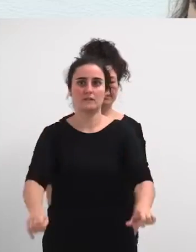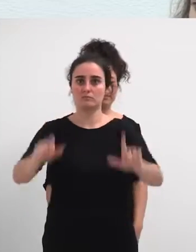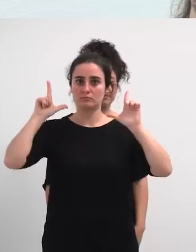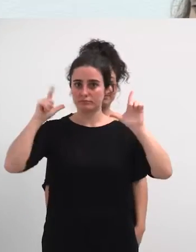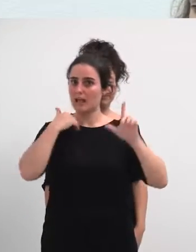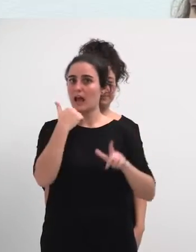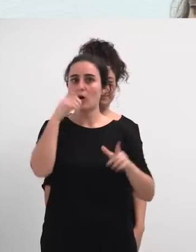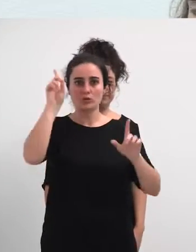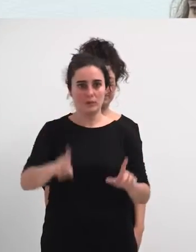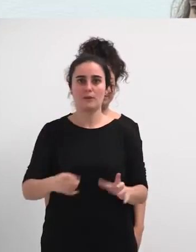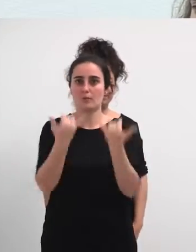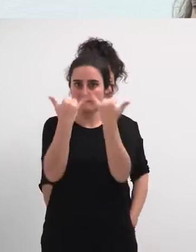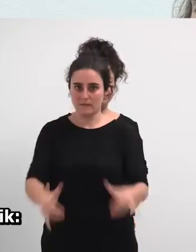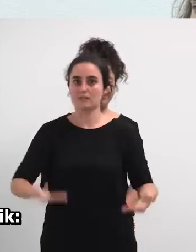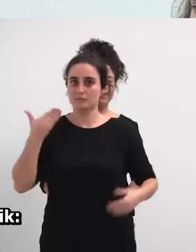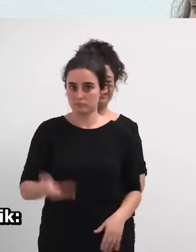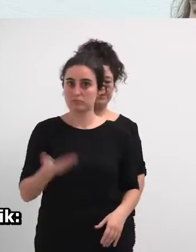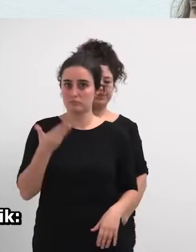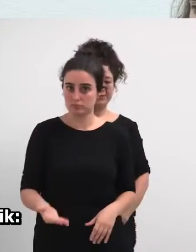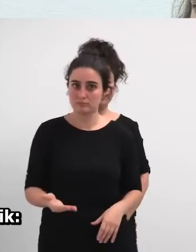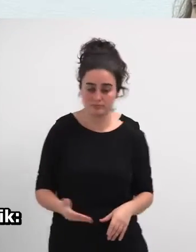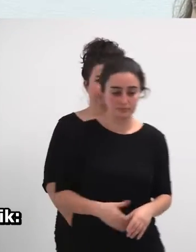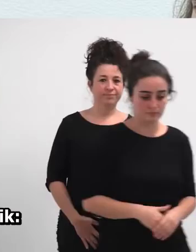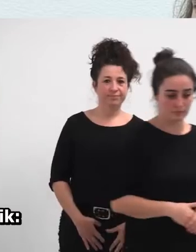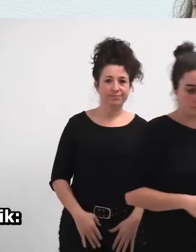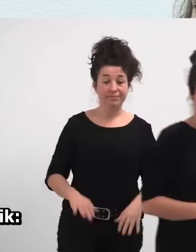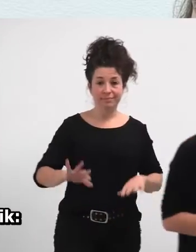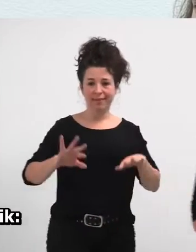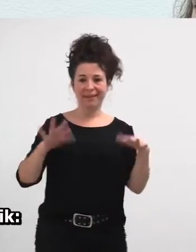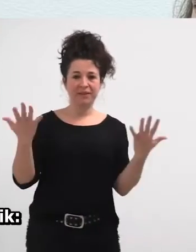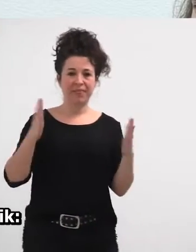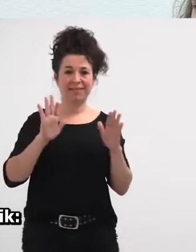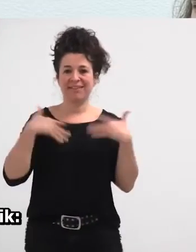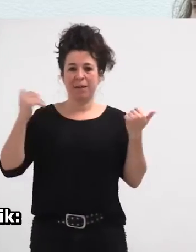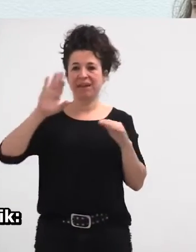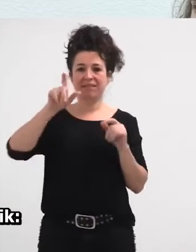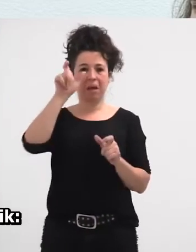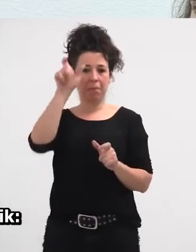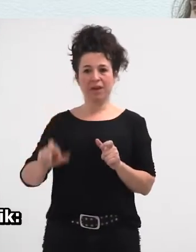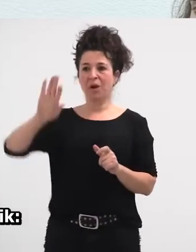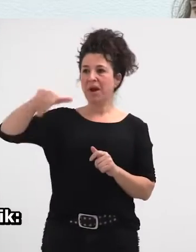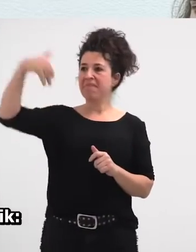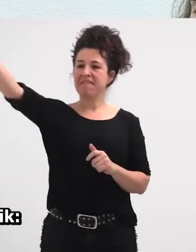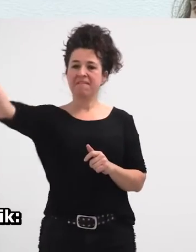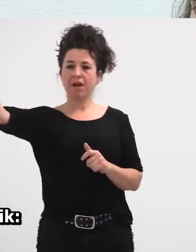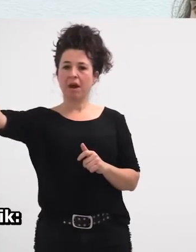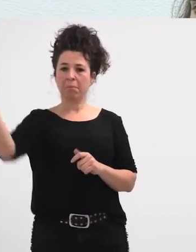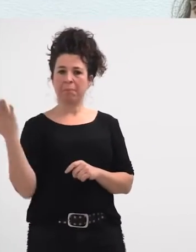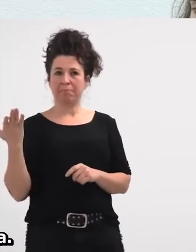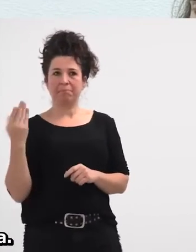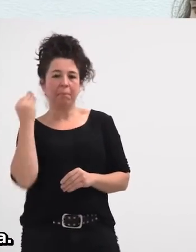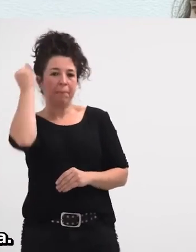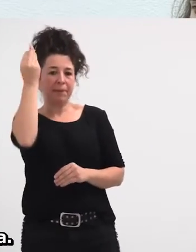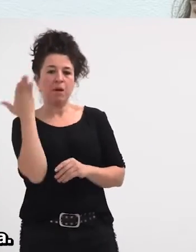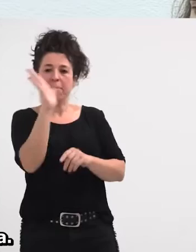da gauza bat, baita ere oso jai handi bat, hor dung, klaro, planteatzean hor baitek, kanpotik, ba, urten ez da emakumerik joango,